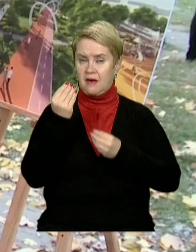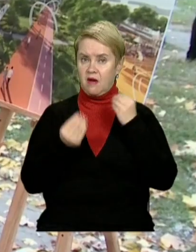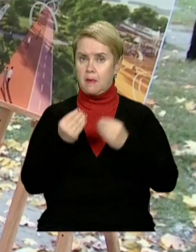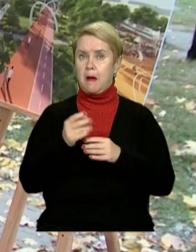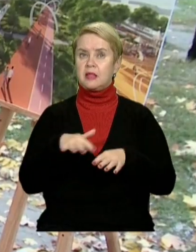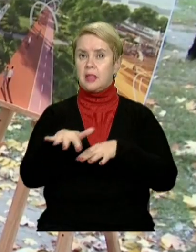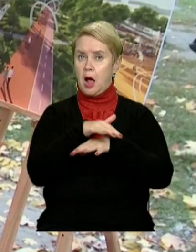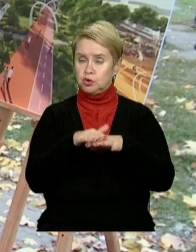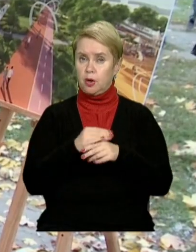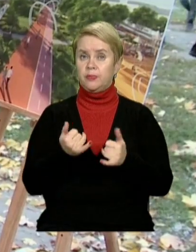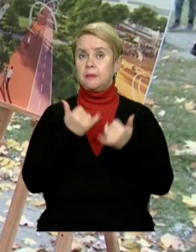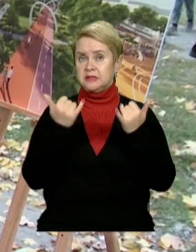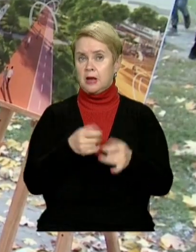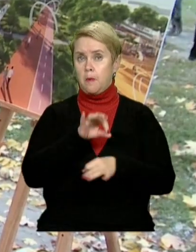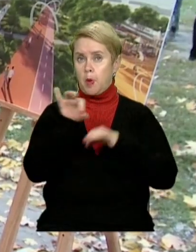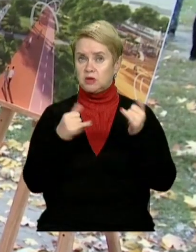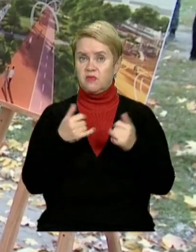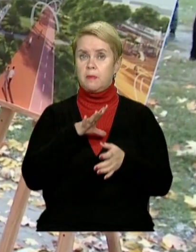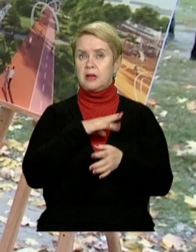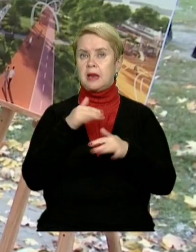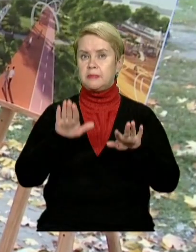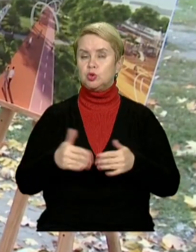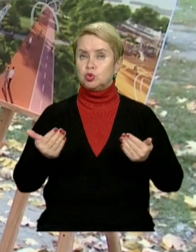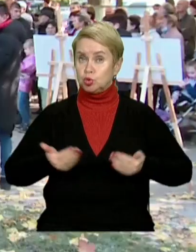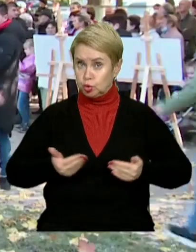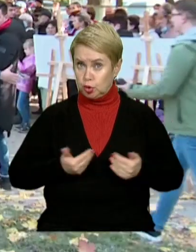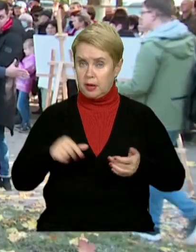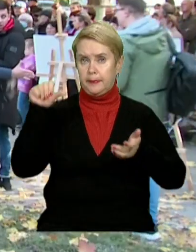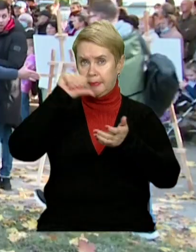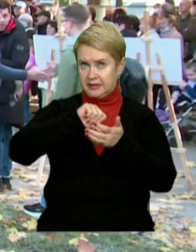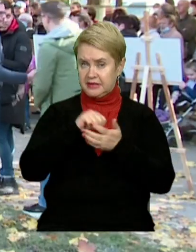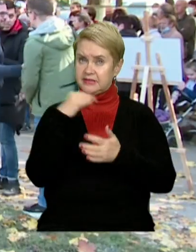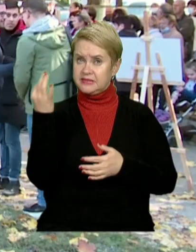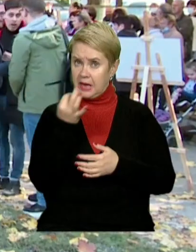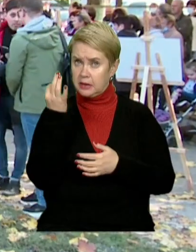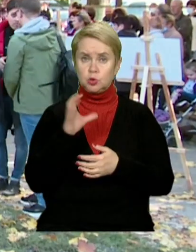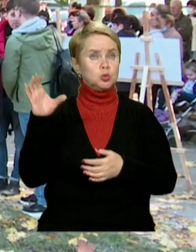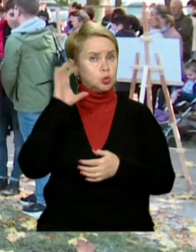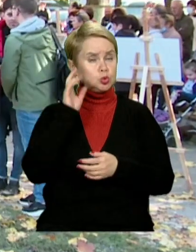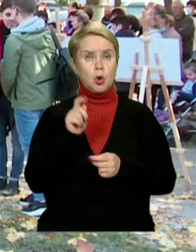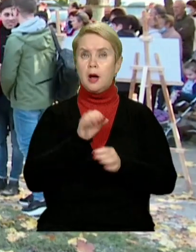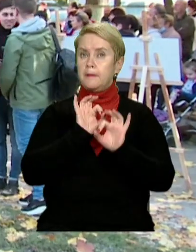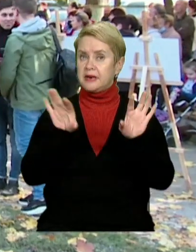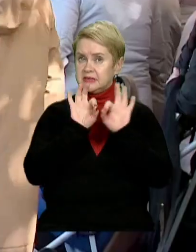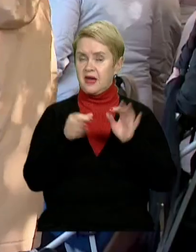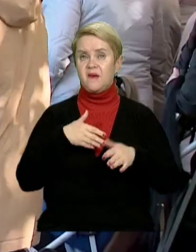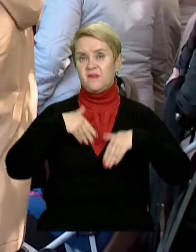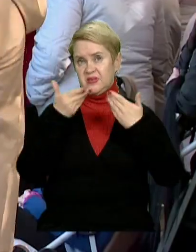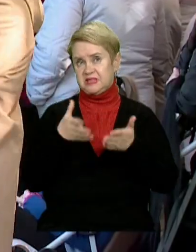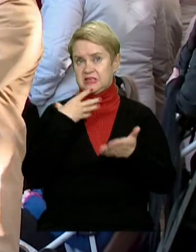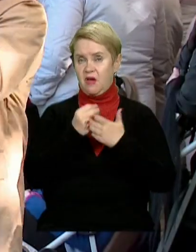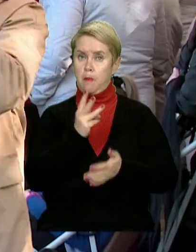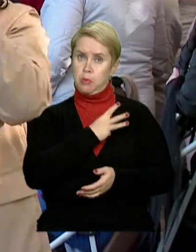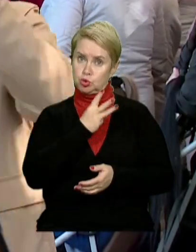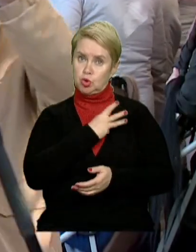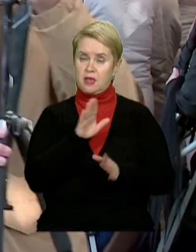майданчиками. Презентація проєкту пройшла сьогодні для місцевих жителів. Присутні із зацікавленістю слухали презентацію. Висловили і свої